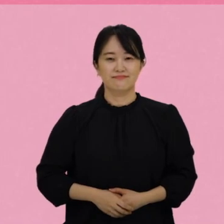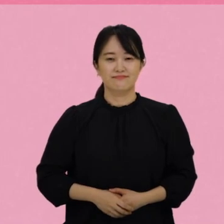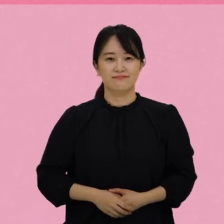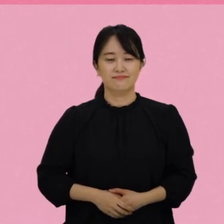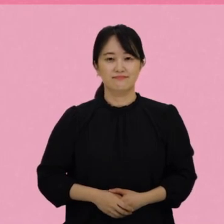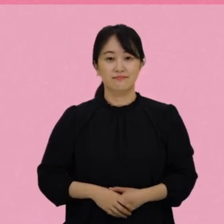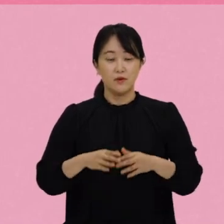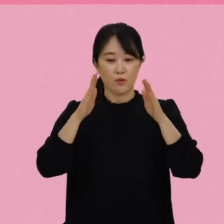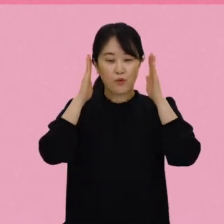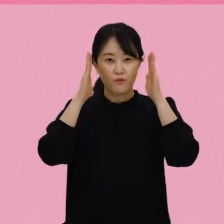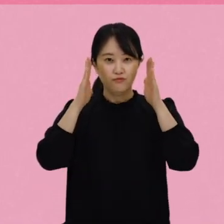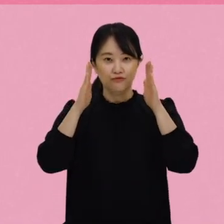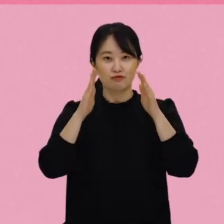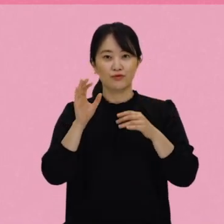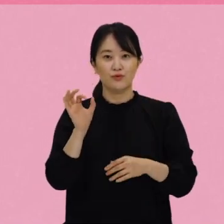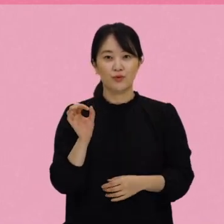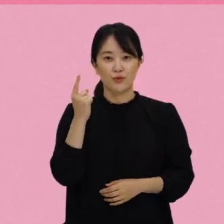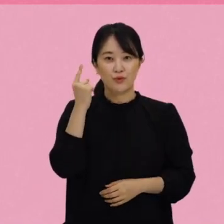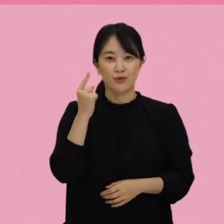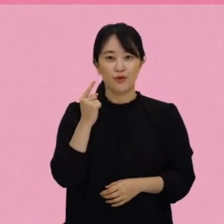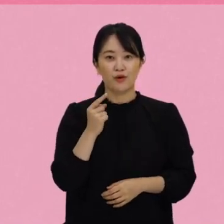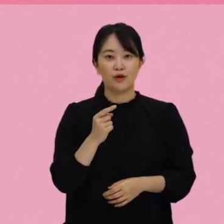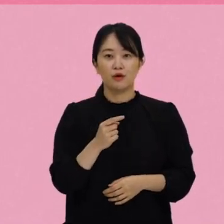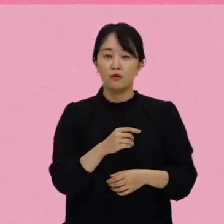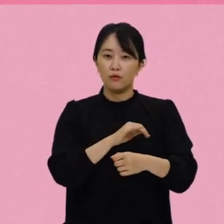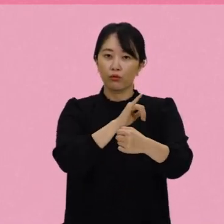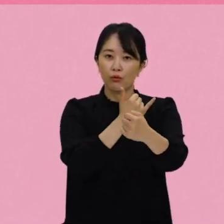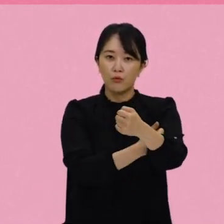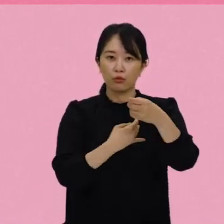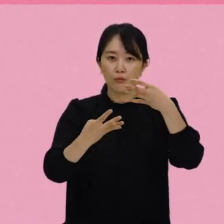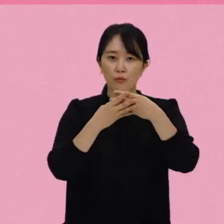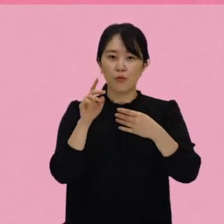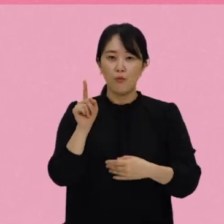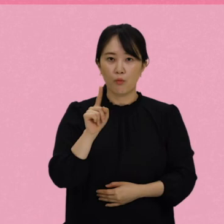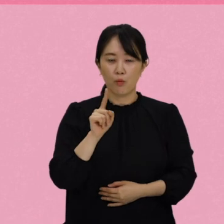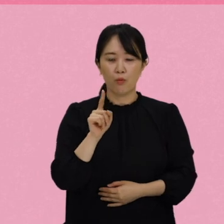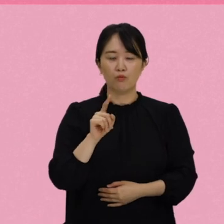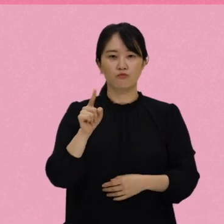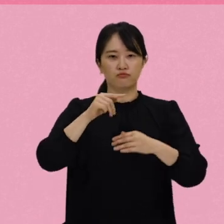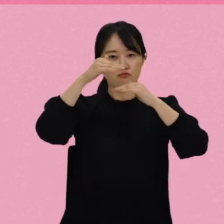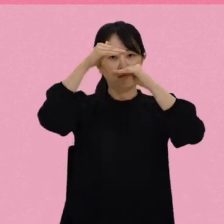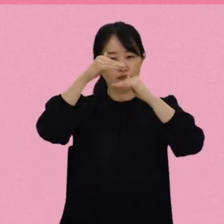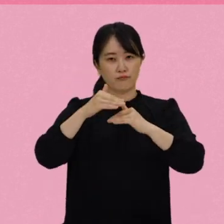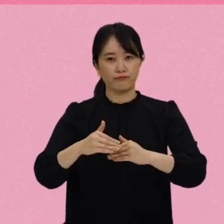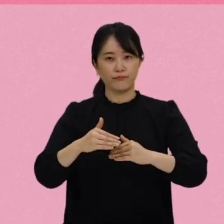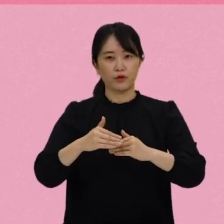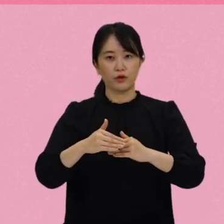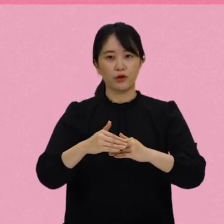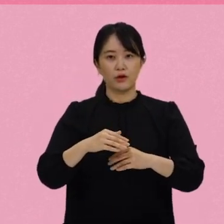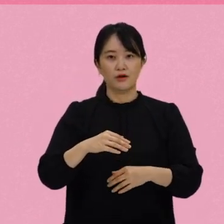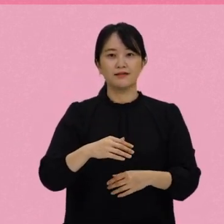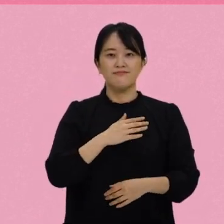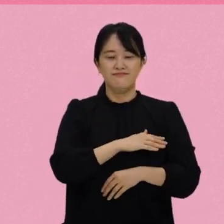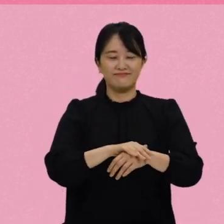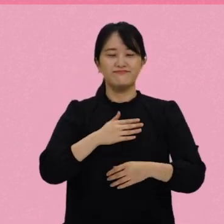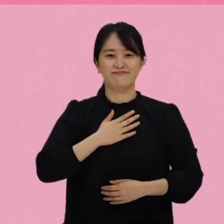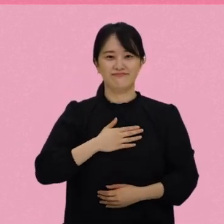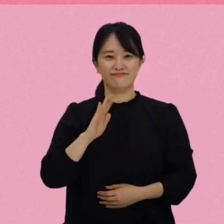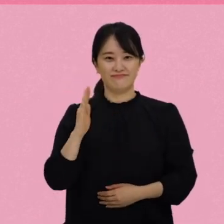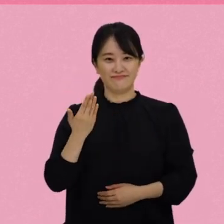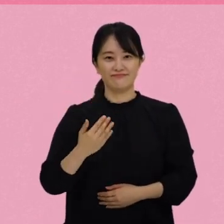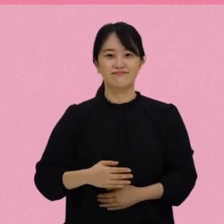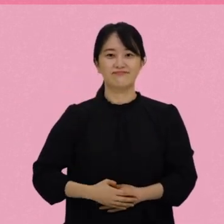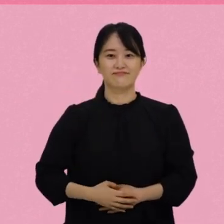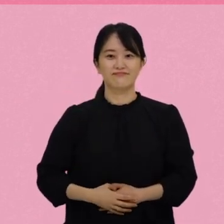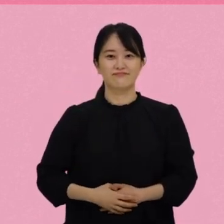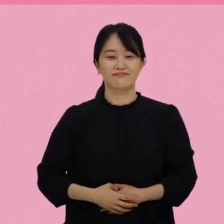이번 시간을 통해 유엔 장애인권리협약이 무엇인지 또 어떤 내용으로 구성되어 있는지 잘 알 수 있었어요.